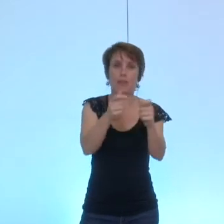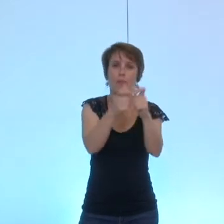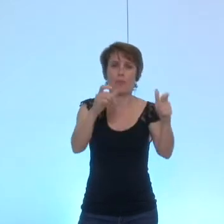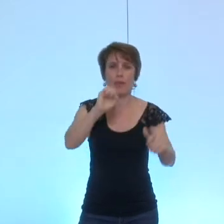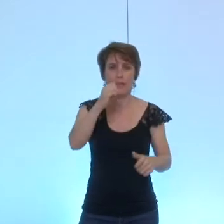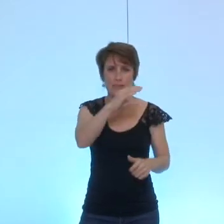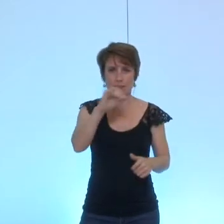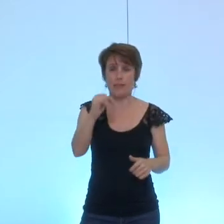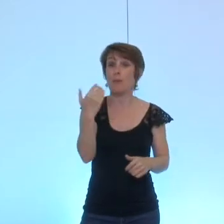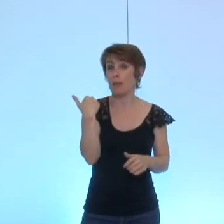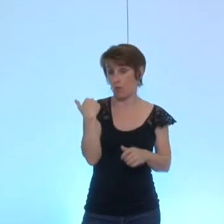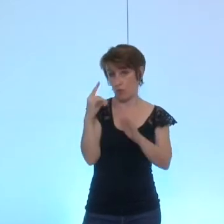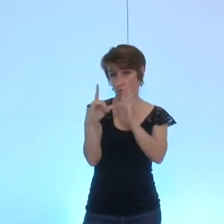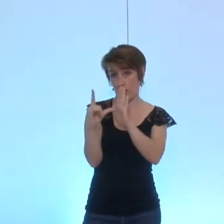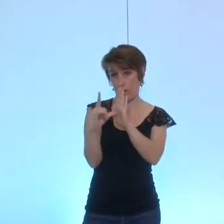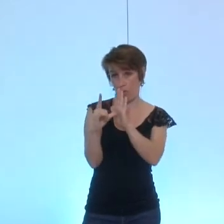votée